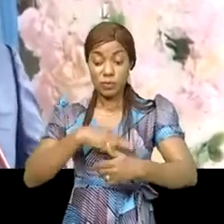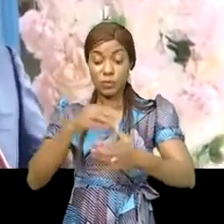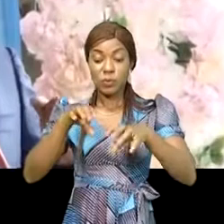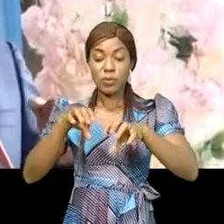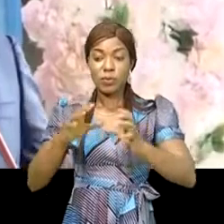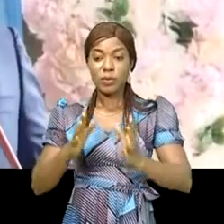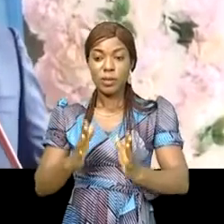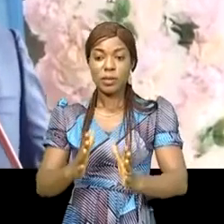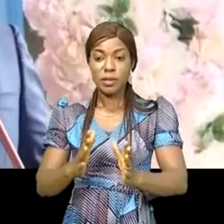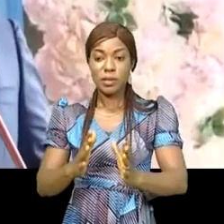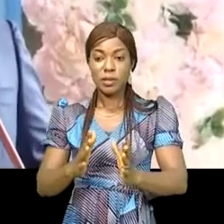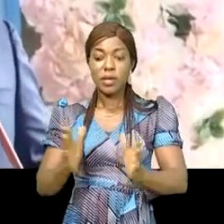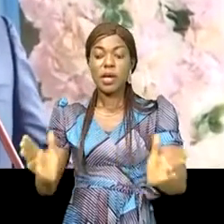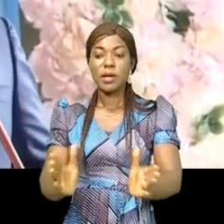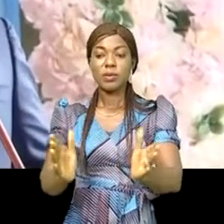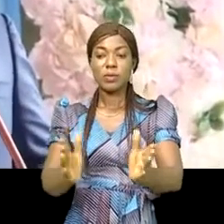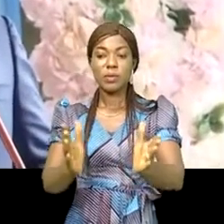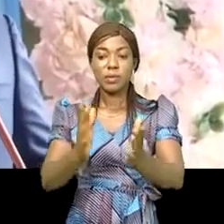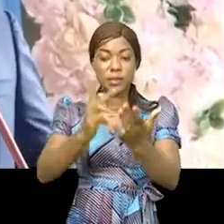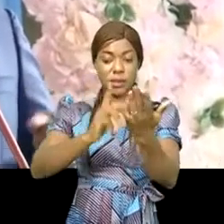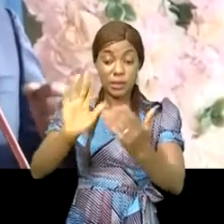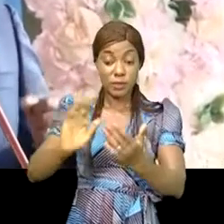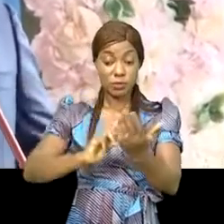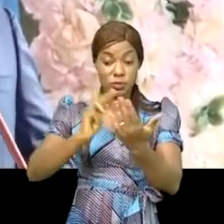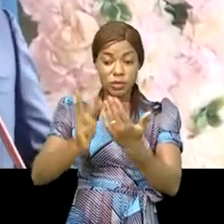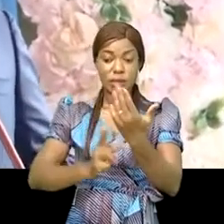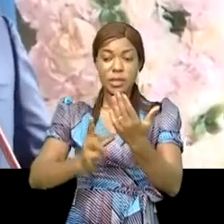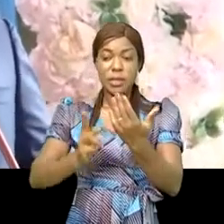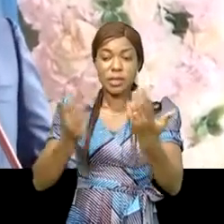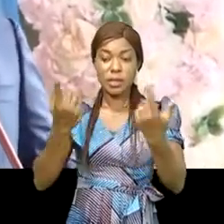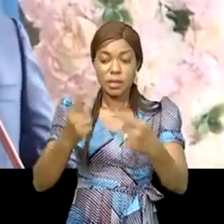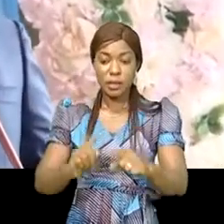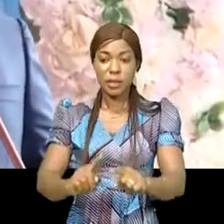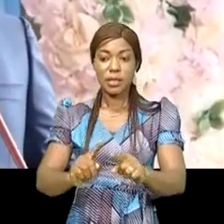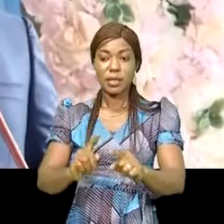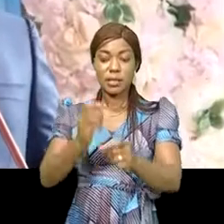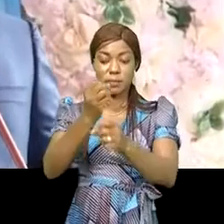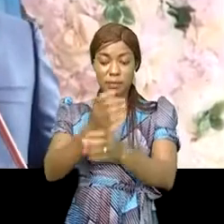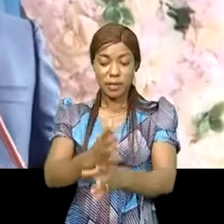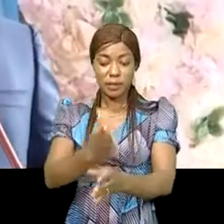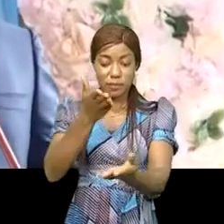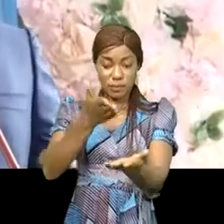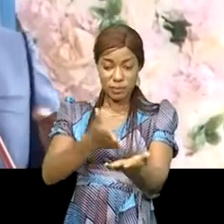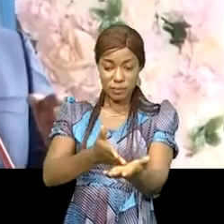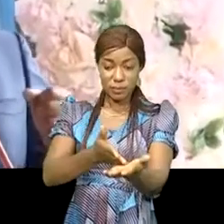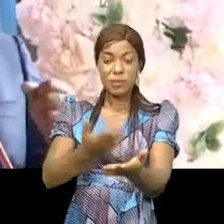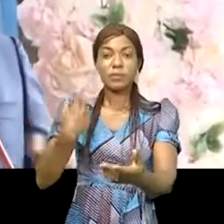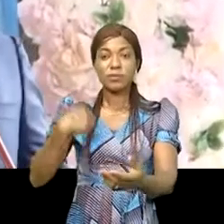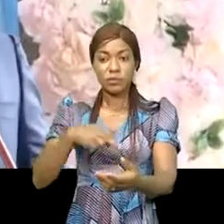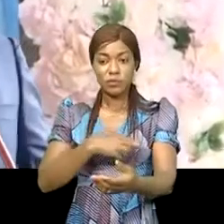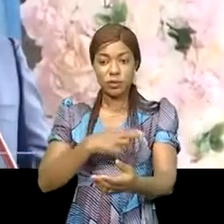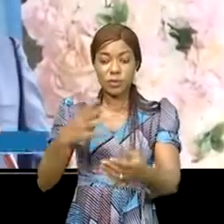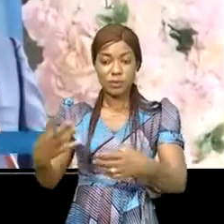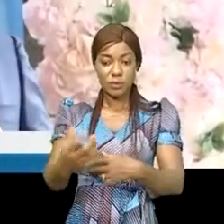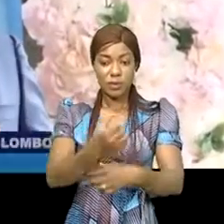encourager ce projet et lorsqu'il aura été réalisé nous allons en